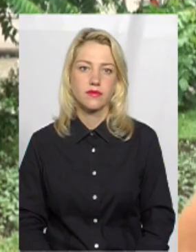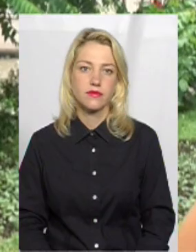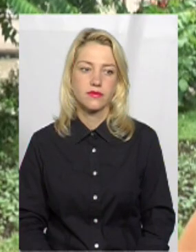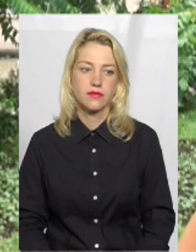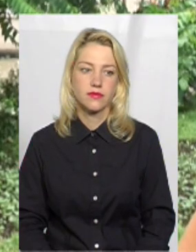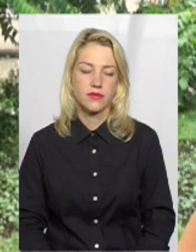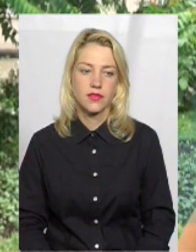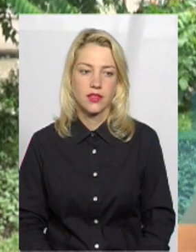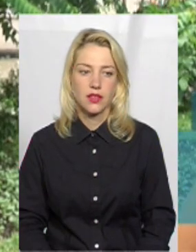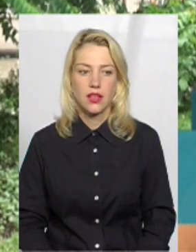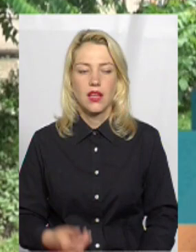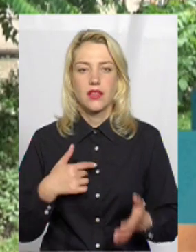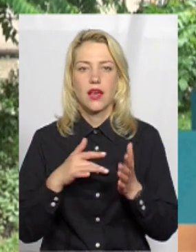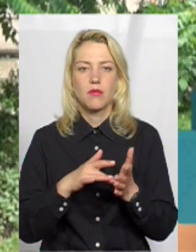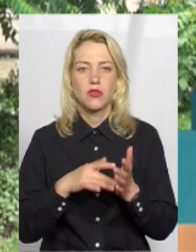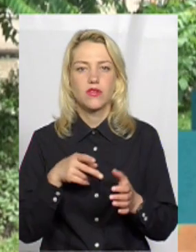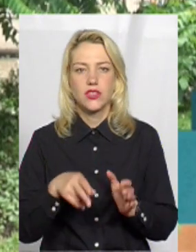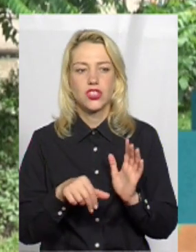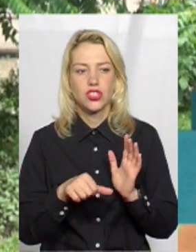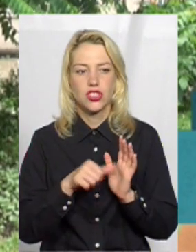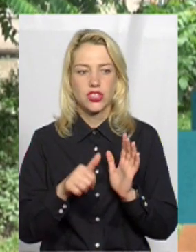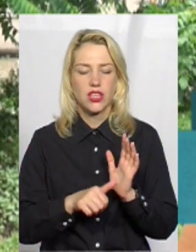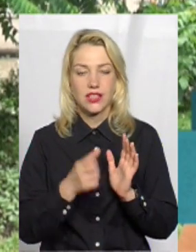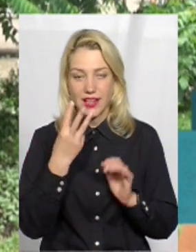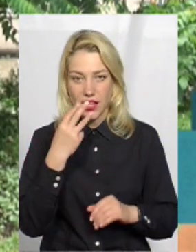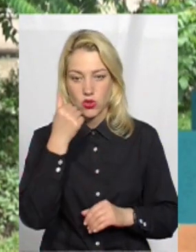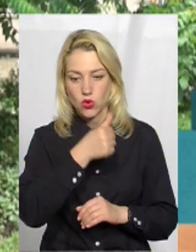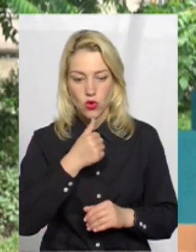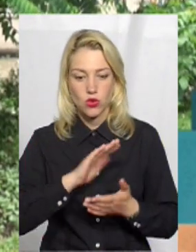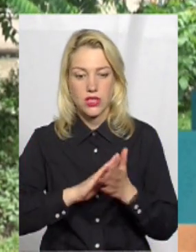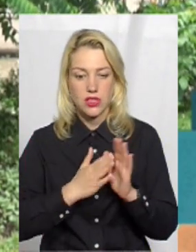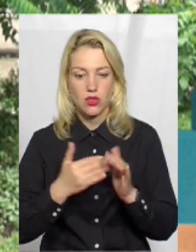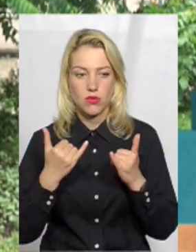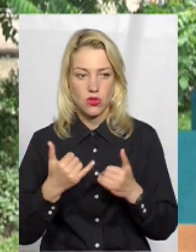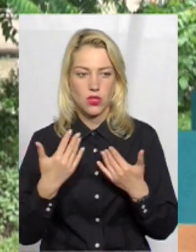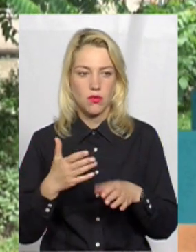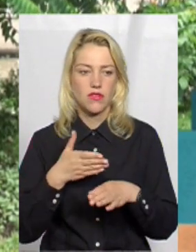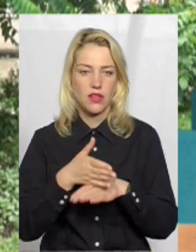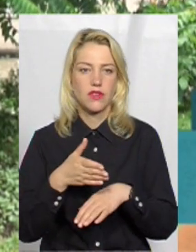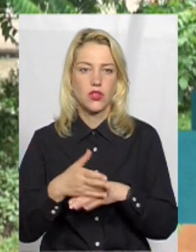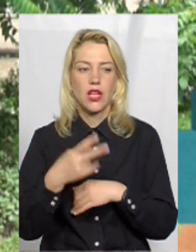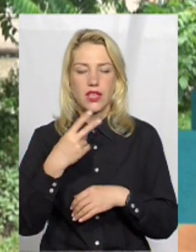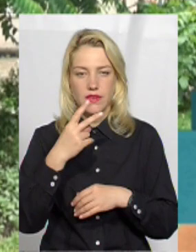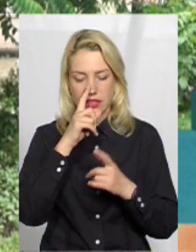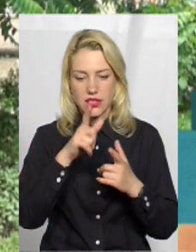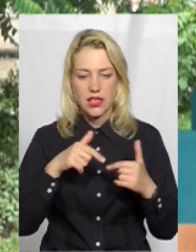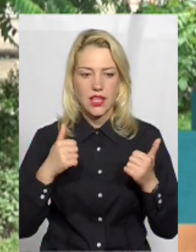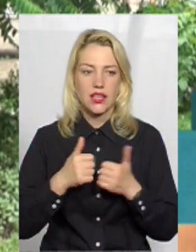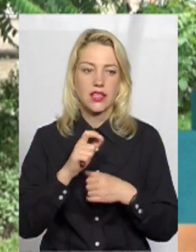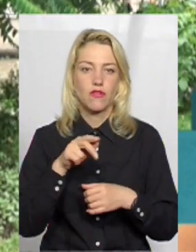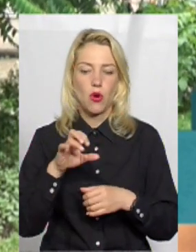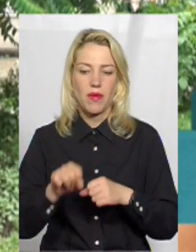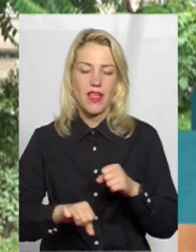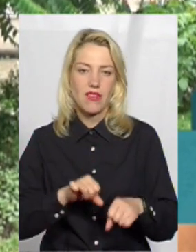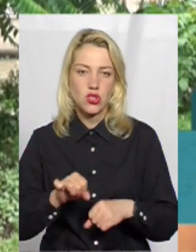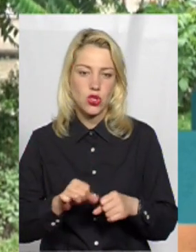Ми мандруємо вже з 2013 року, і станом на сьогодні ми відвідали вже 20 країн Європи на велосипеді, при чому